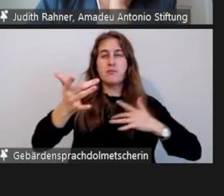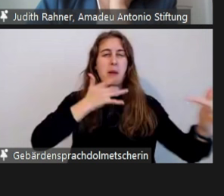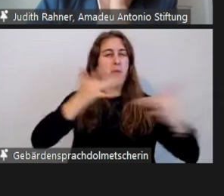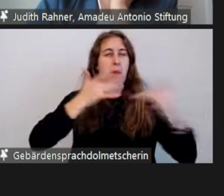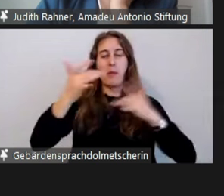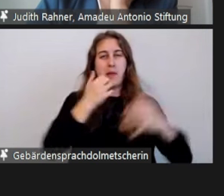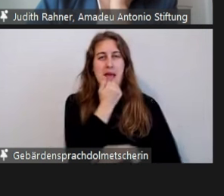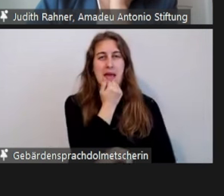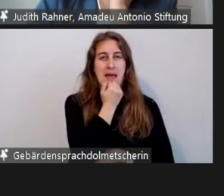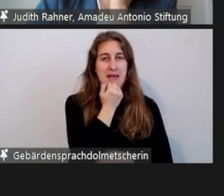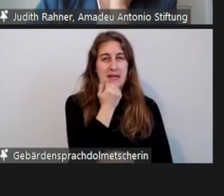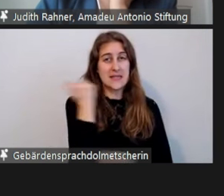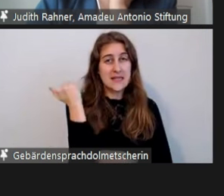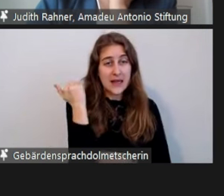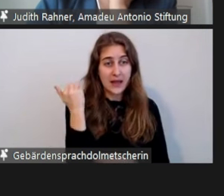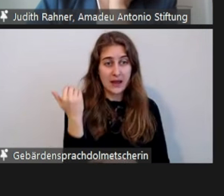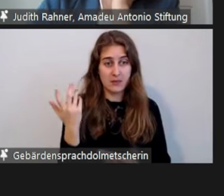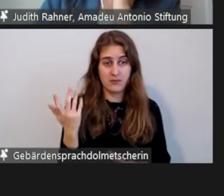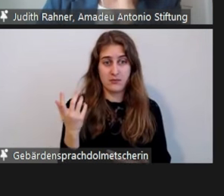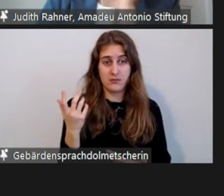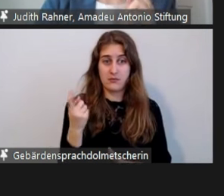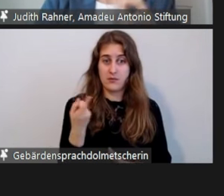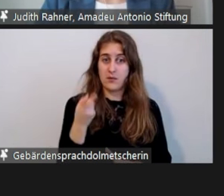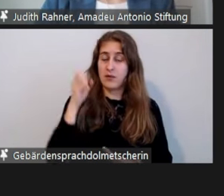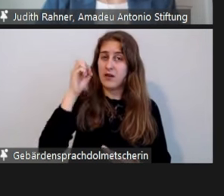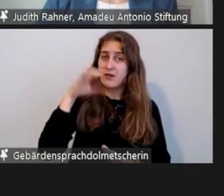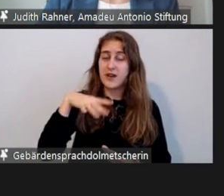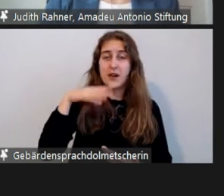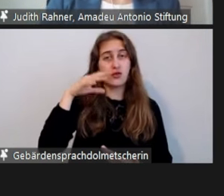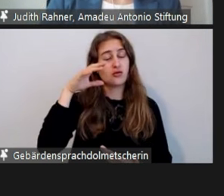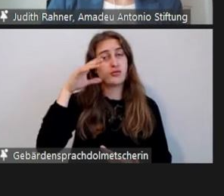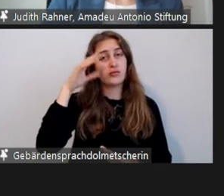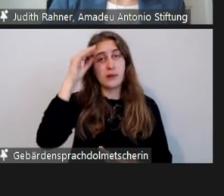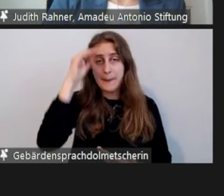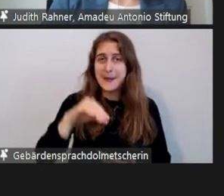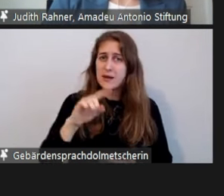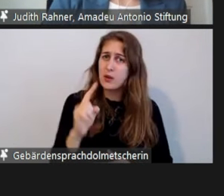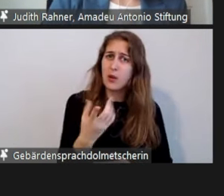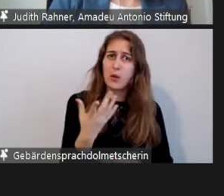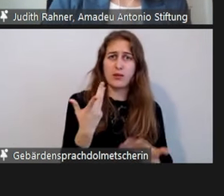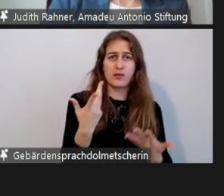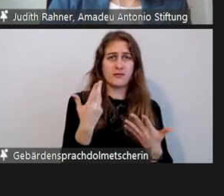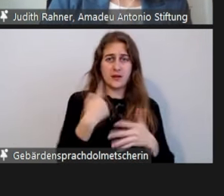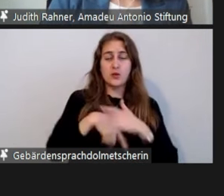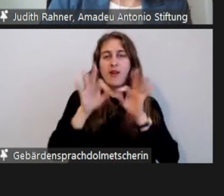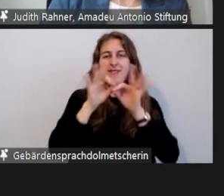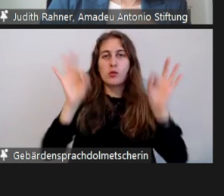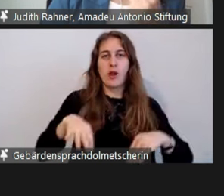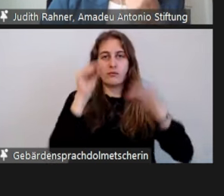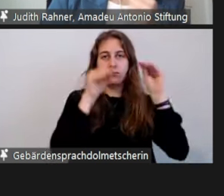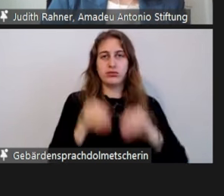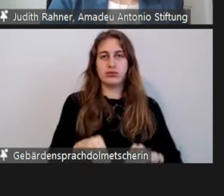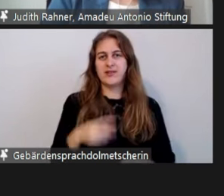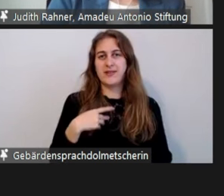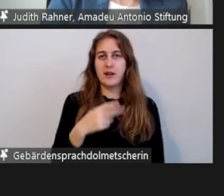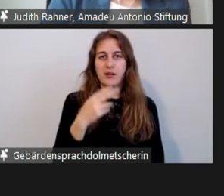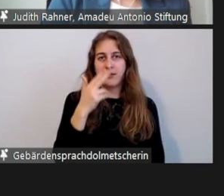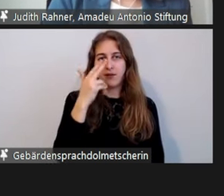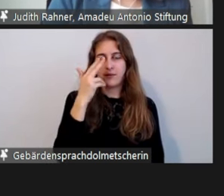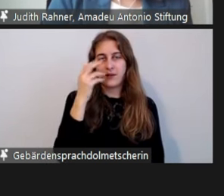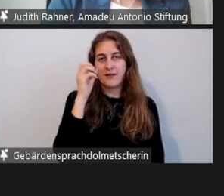Falschmeldungen, der Hassnachrichten, die uns über das Formular erreicht haben. Aber die